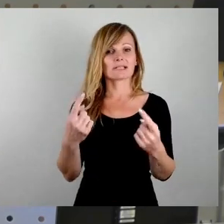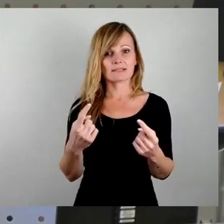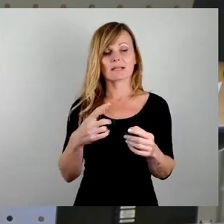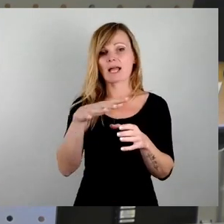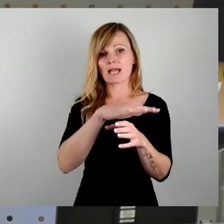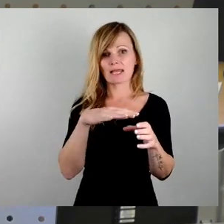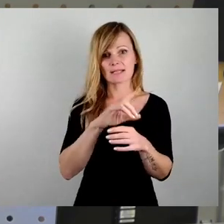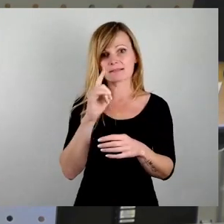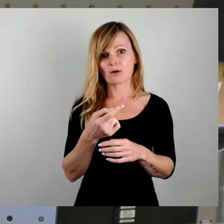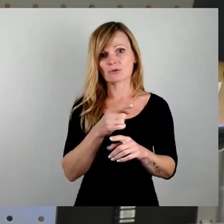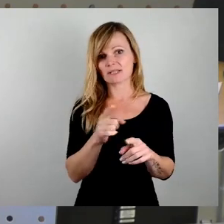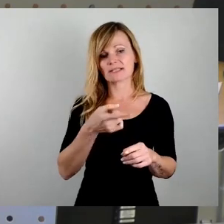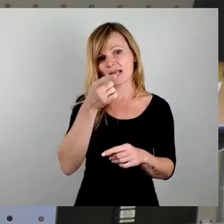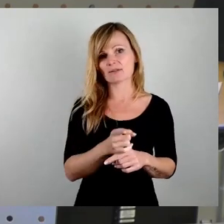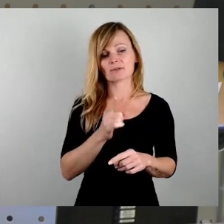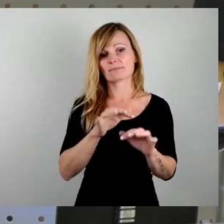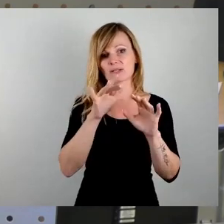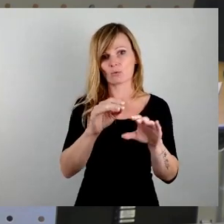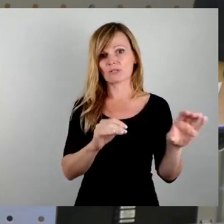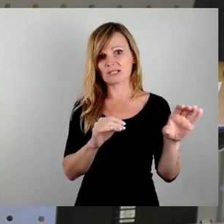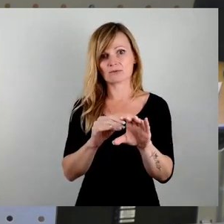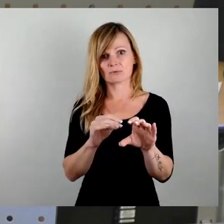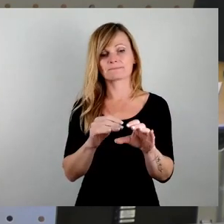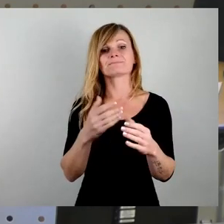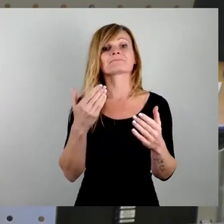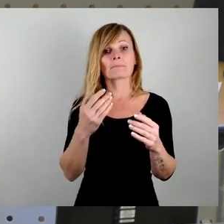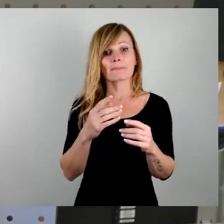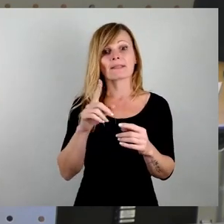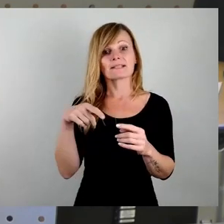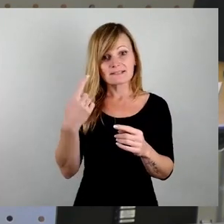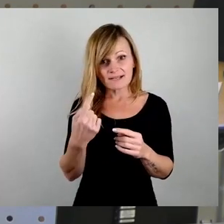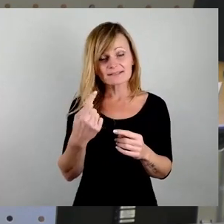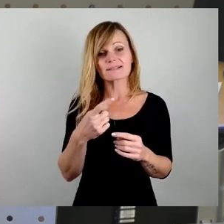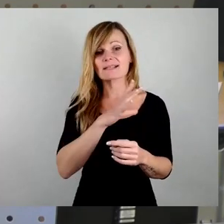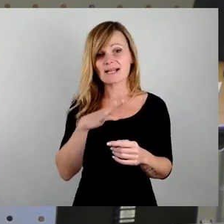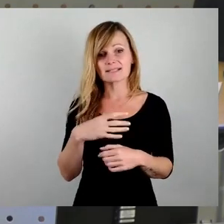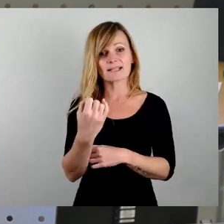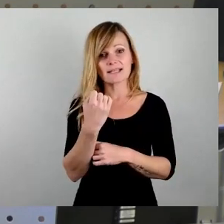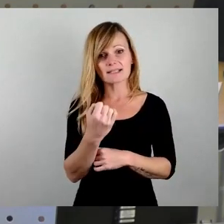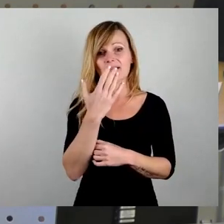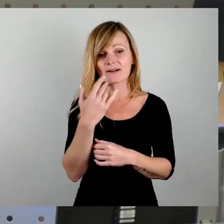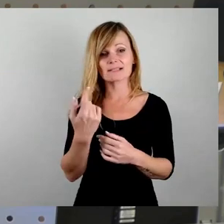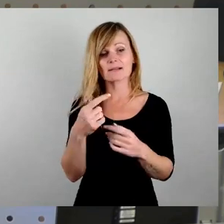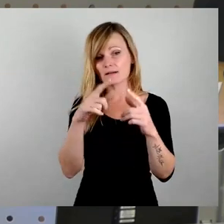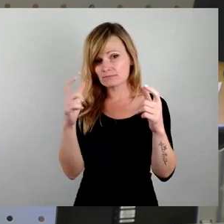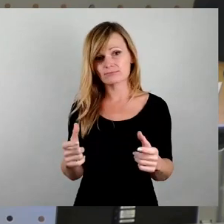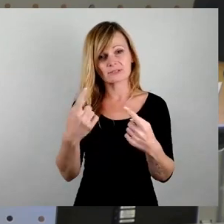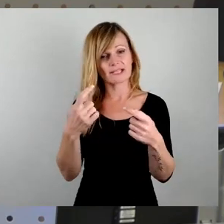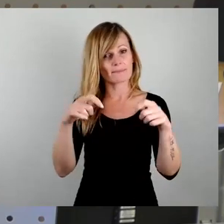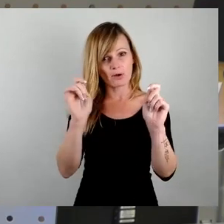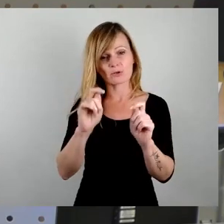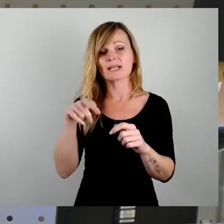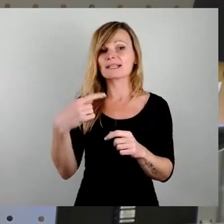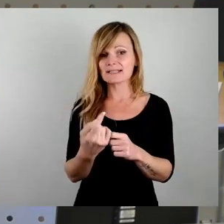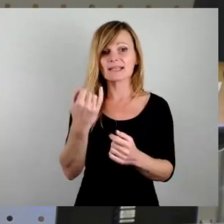100 Millionen dazu. Dann kann die Sachsen-Energie auch das Wasser nicht bauen. Dann kommen die ganzen Industrien nicht.